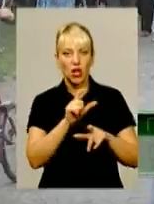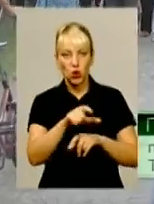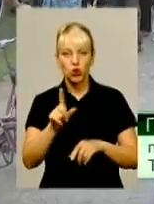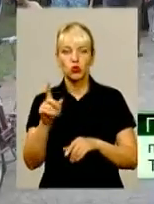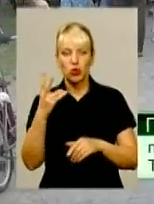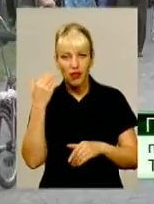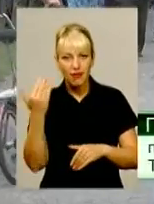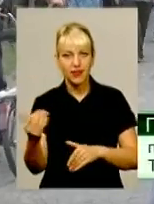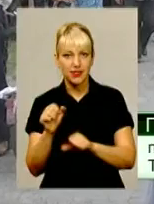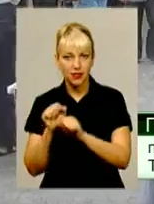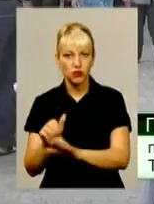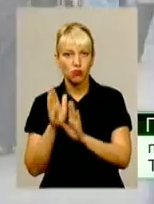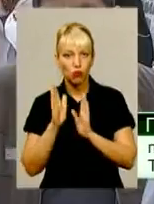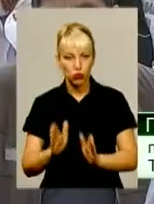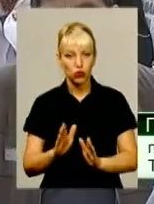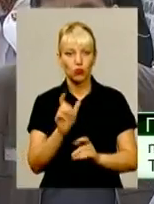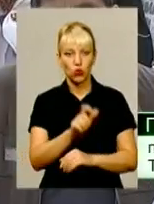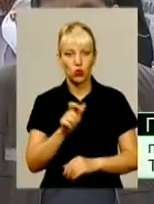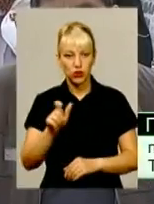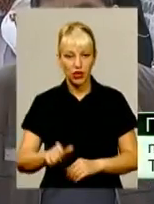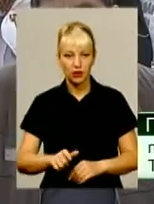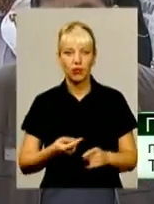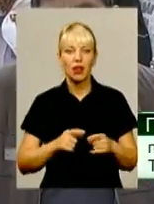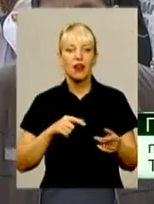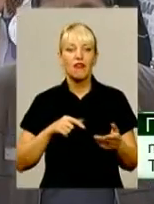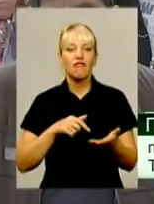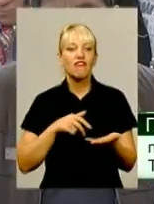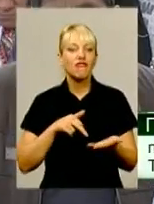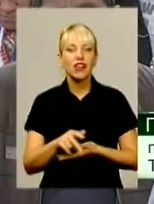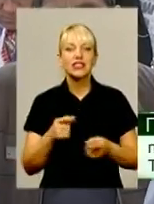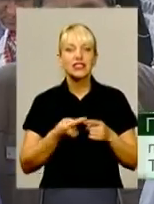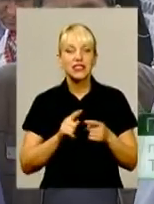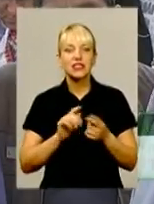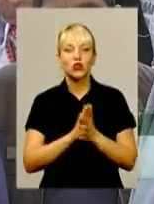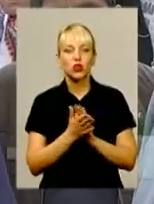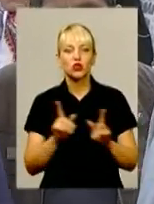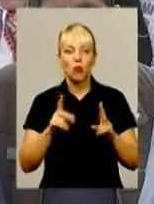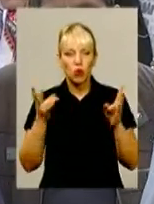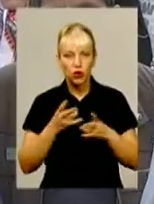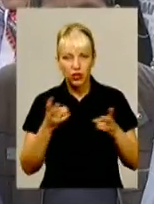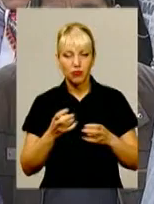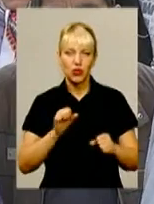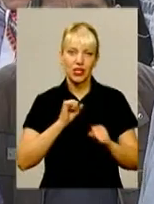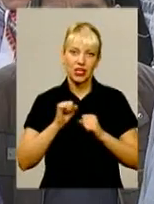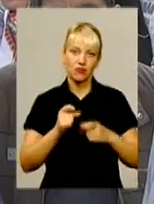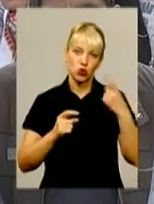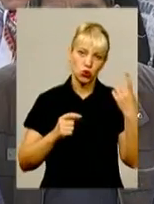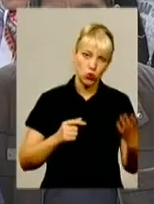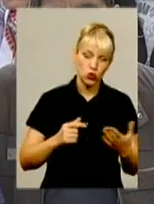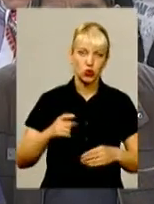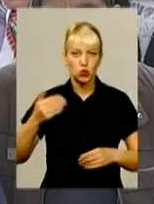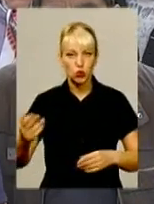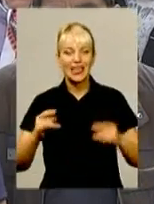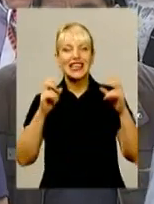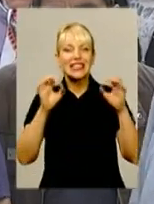на їхній стороні і будемо закищати людей. Вихід цієї ситуації, я кажу, що потрібні керівники із однеї і з іншої сторони повинні сісти за стіл